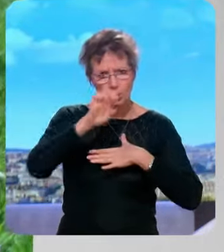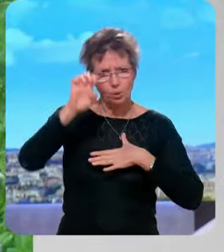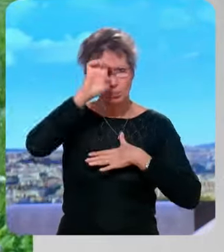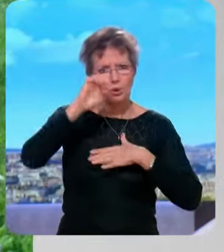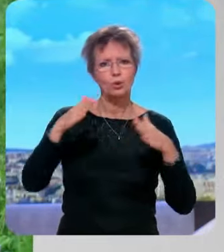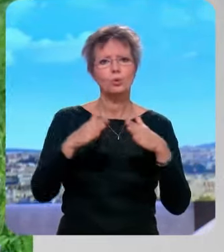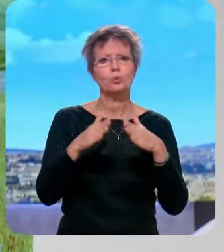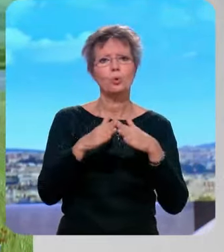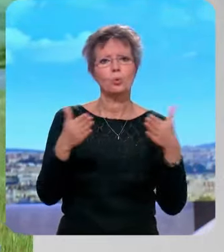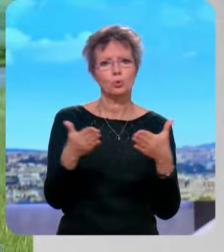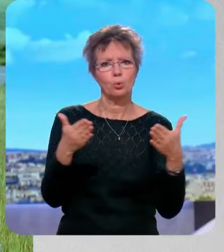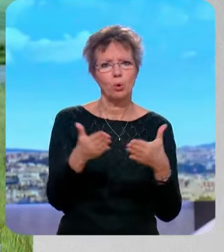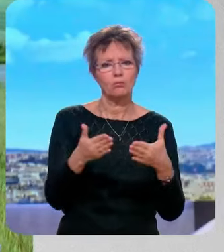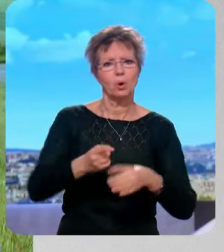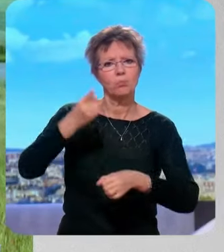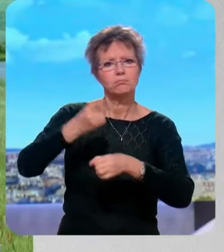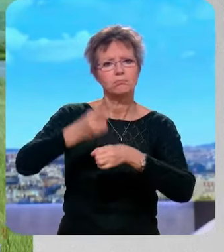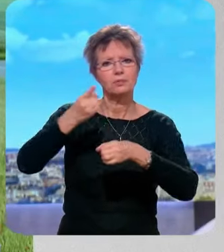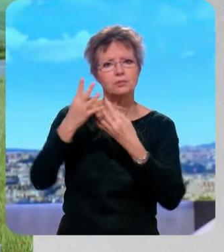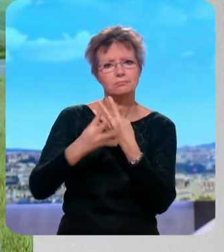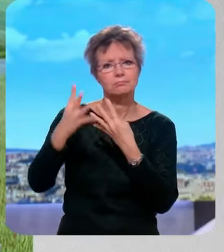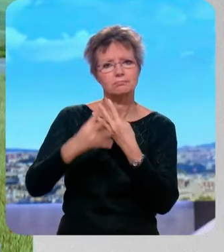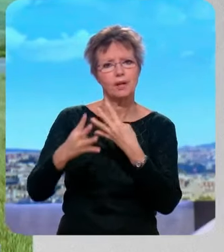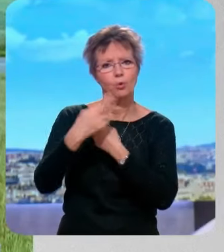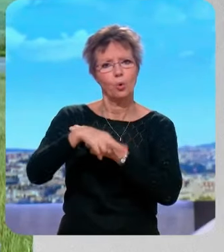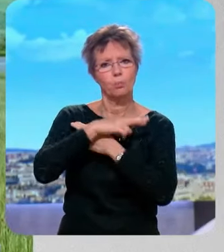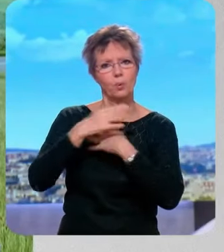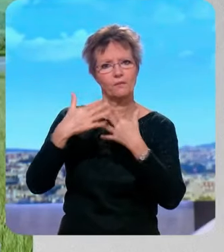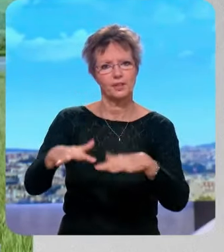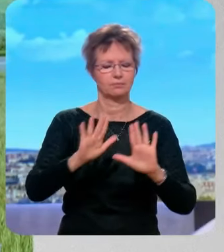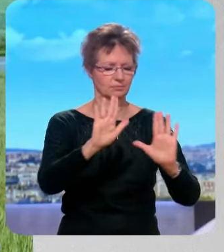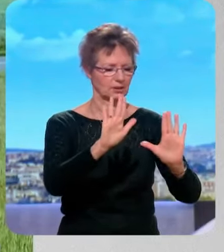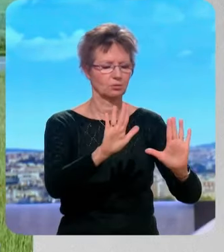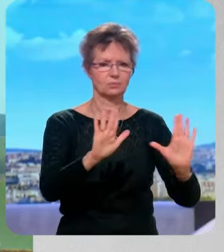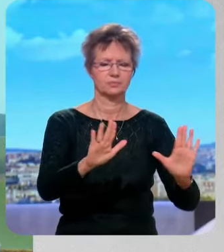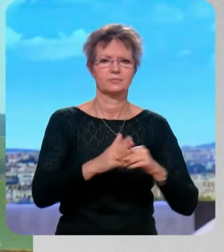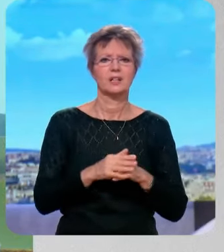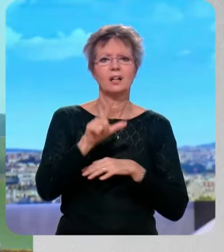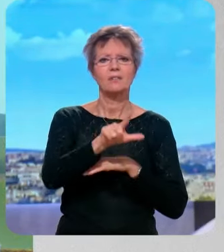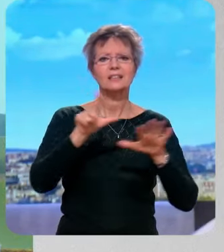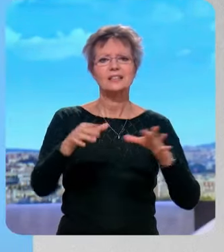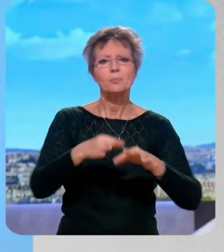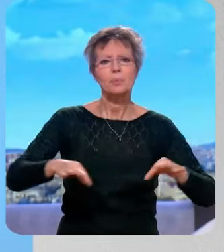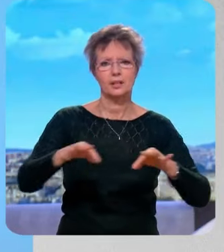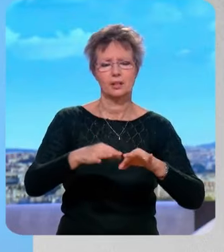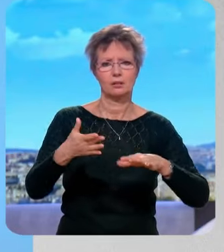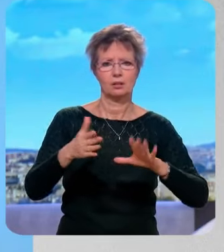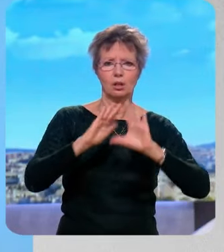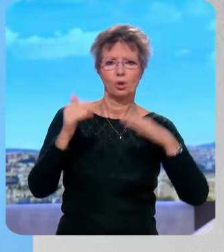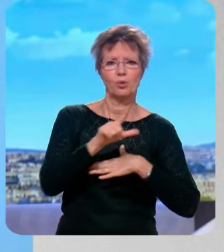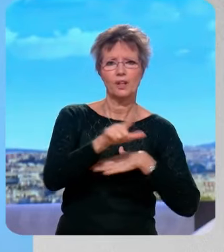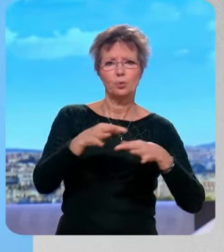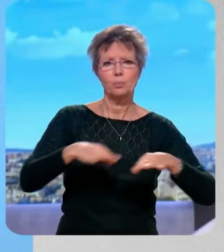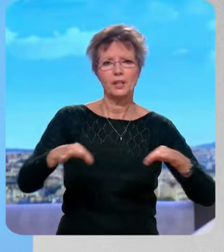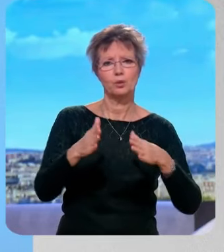que cette obligation de jachère soit levée, pourquoi ? – Pardon, je vous arrête deux secondes, comment c'est possible que sur 27 pays, 22 pays demandent que cette